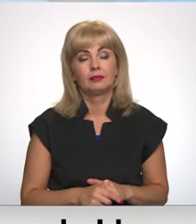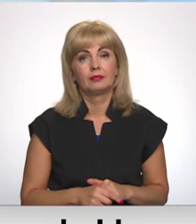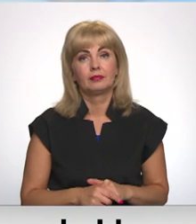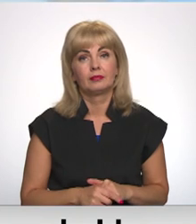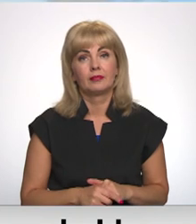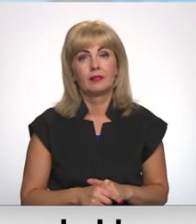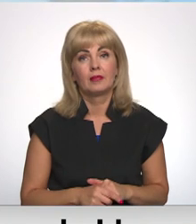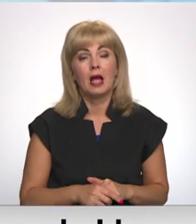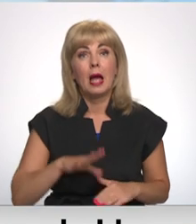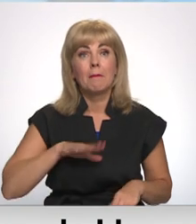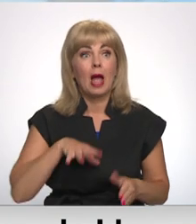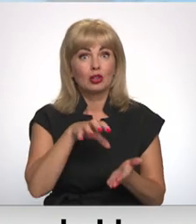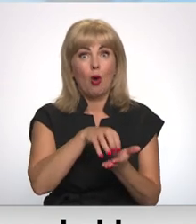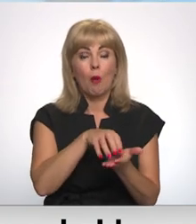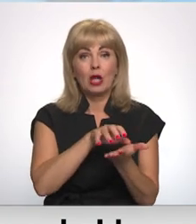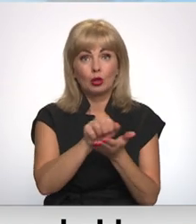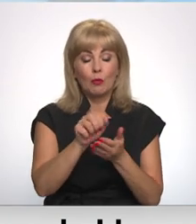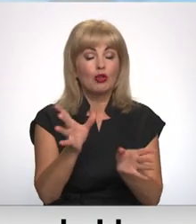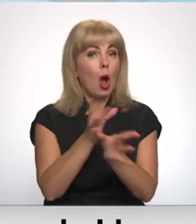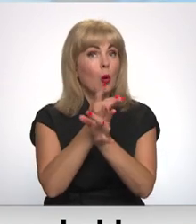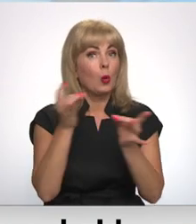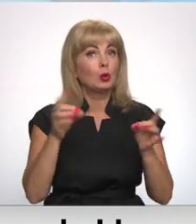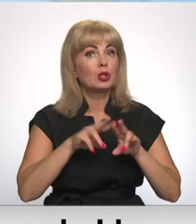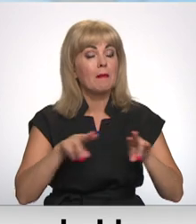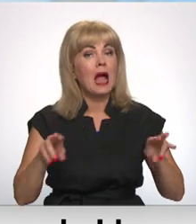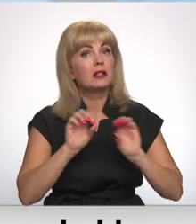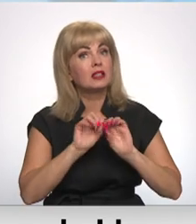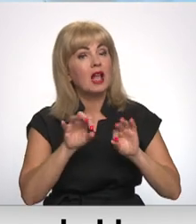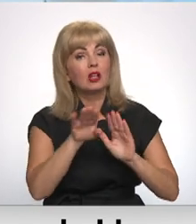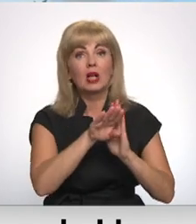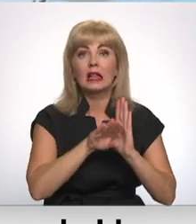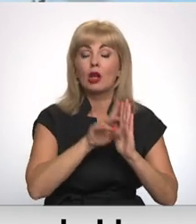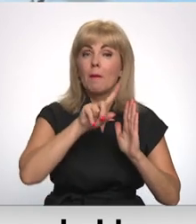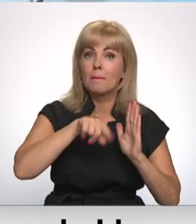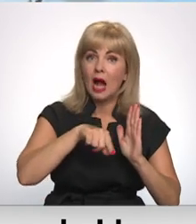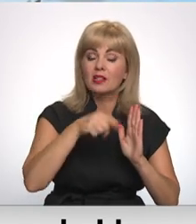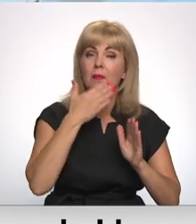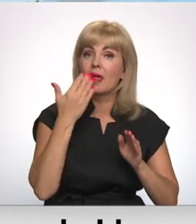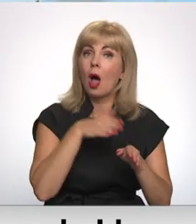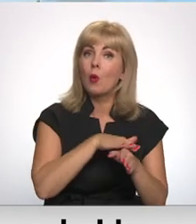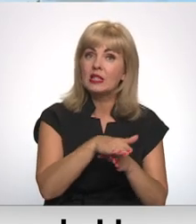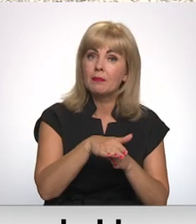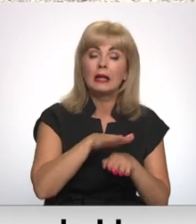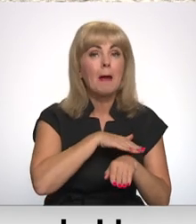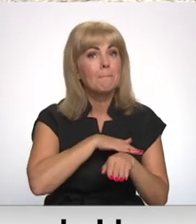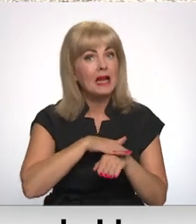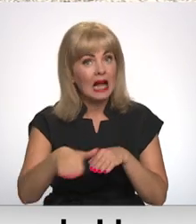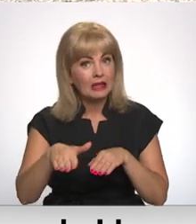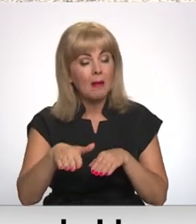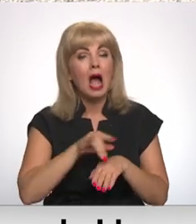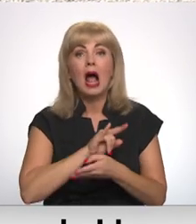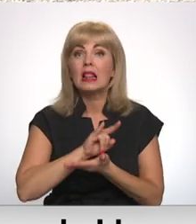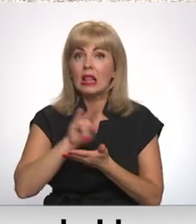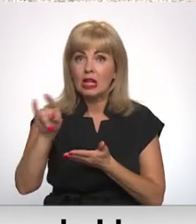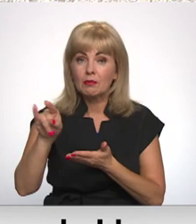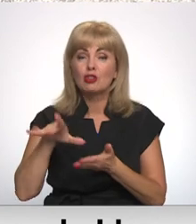Dienu pēc objektu demontāžas kultūras ministrī gan norādījusi, ka likuma prasības neesot izpildītas pilnībā un līdmašīna